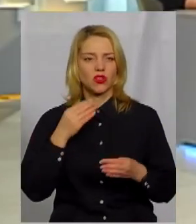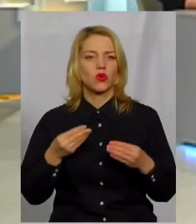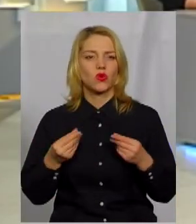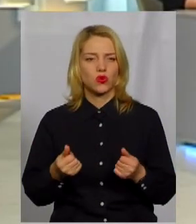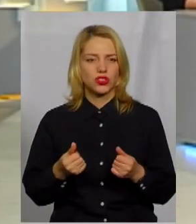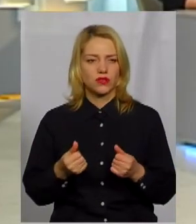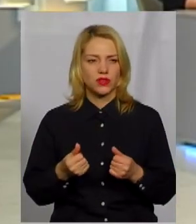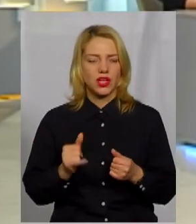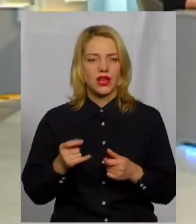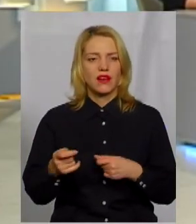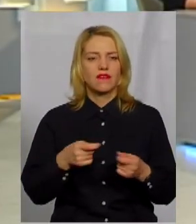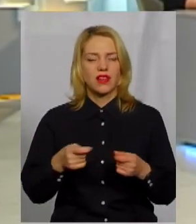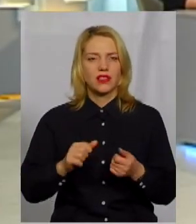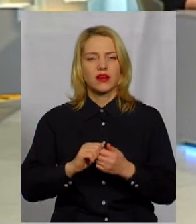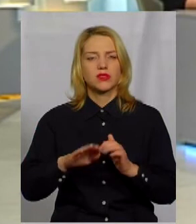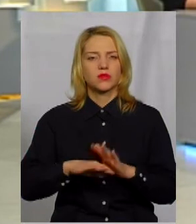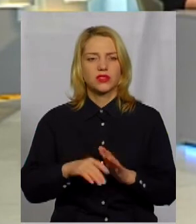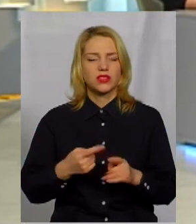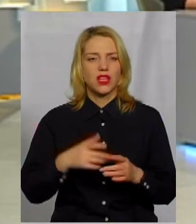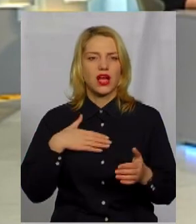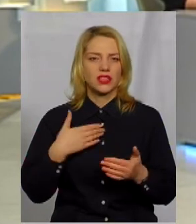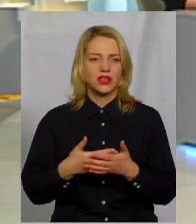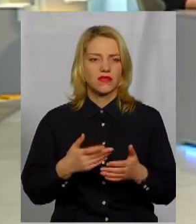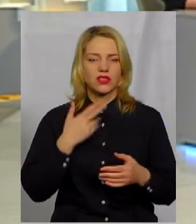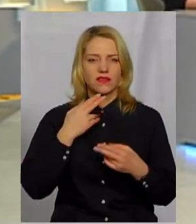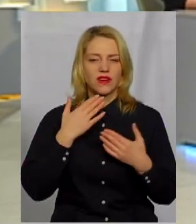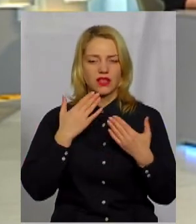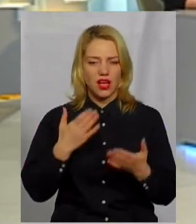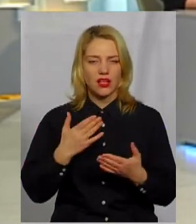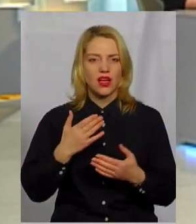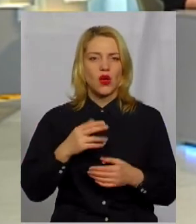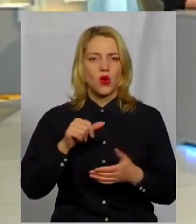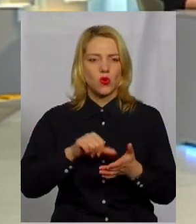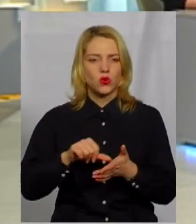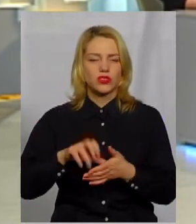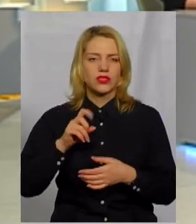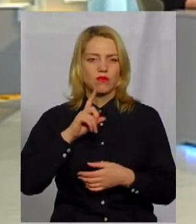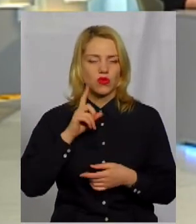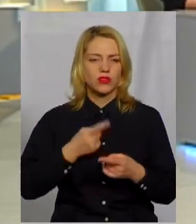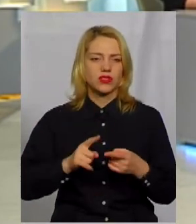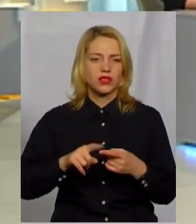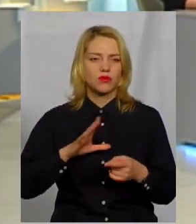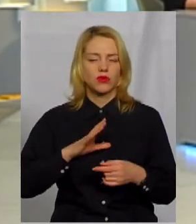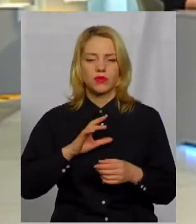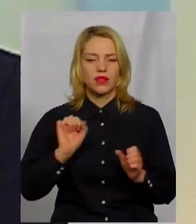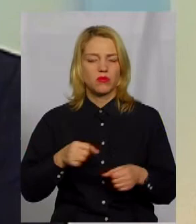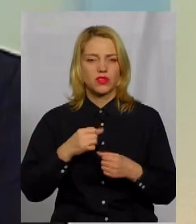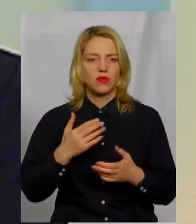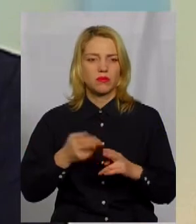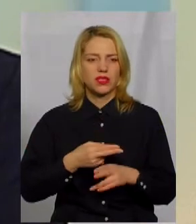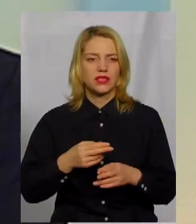влада Кам'янець-Подільського, вона активно звертає участь на молодь, і це було б неможливо без